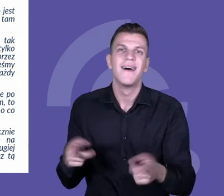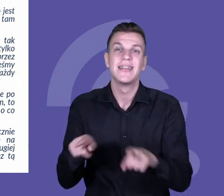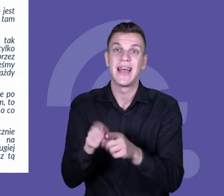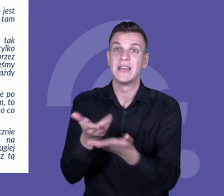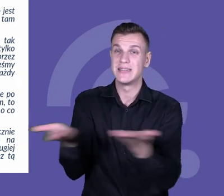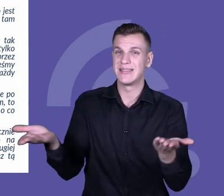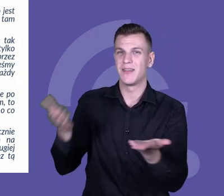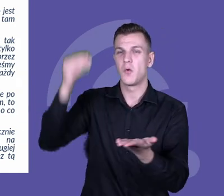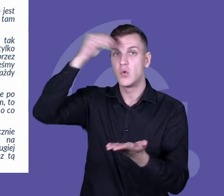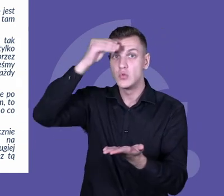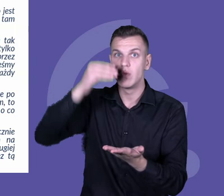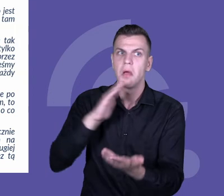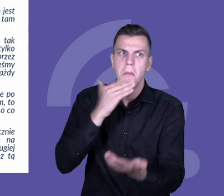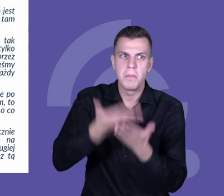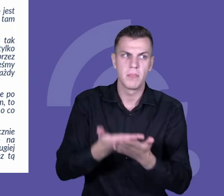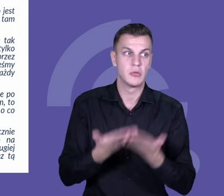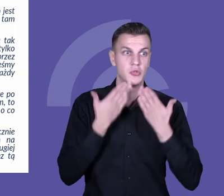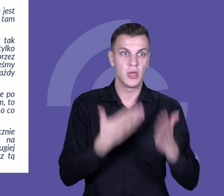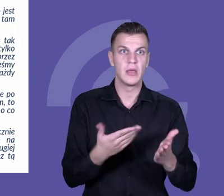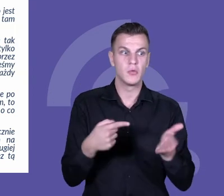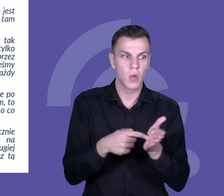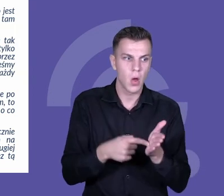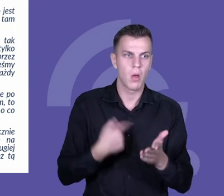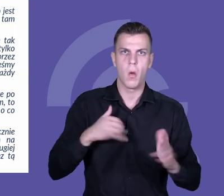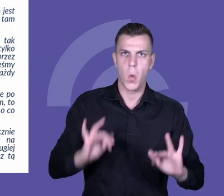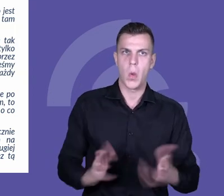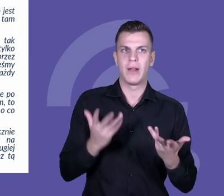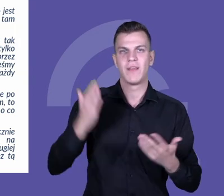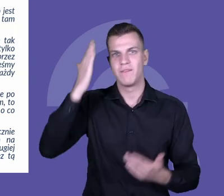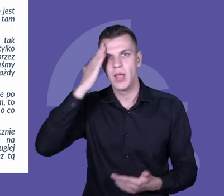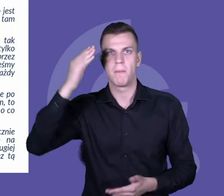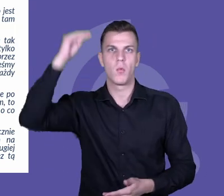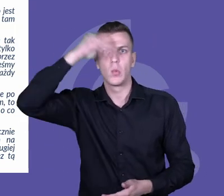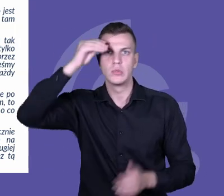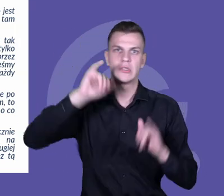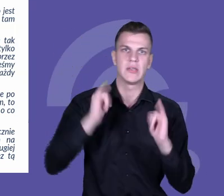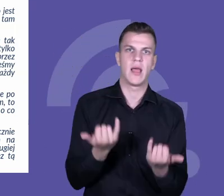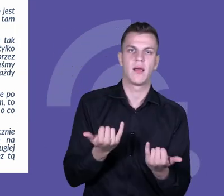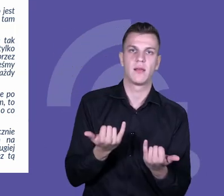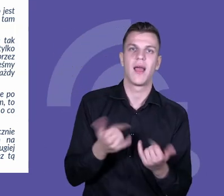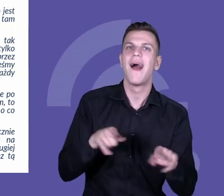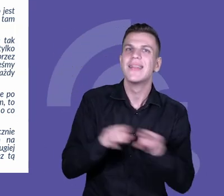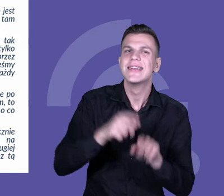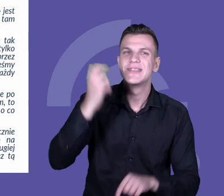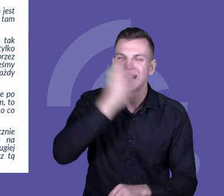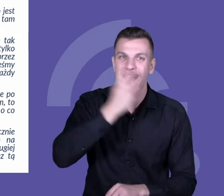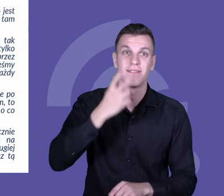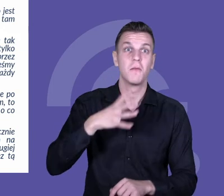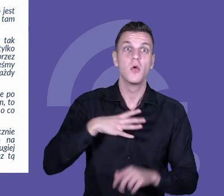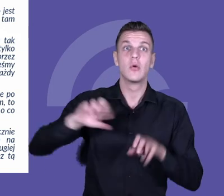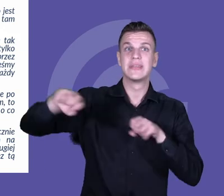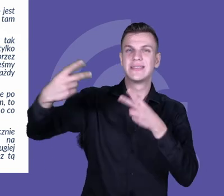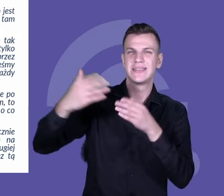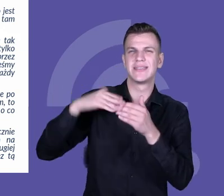współpracy łatwiej im się uczyć. I co ciekawe, to również dotyczyło to sytuacji zajęć online